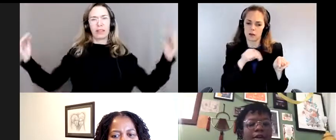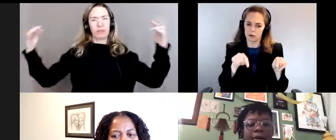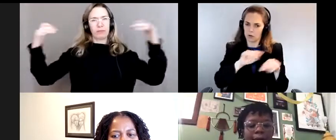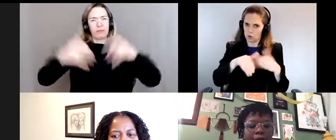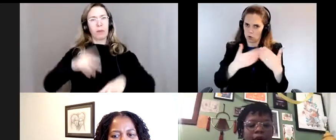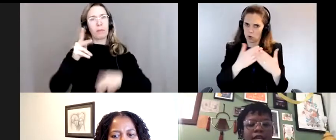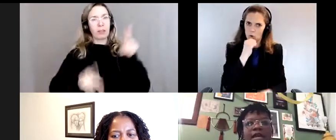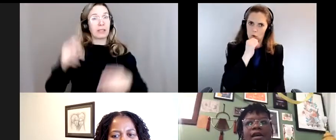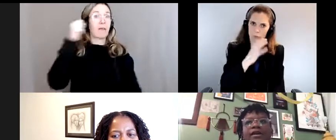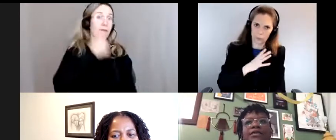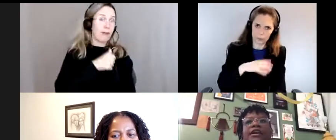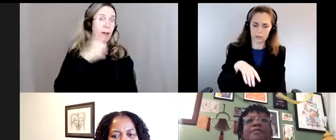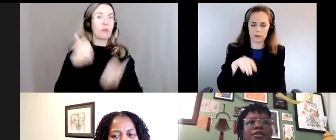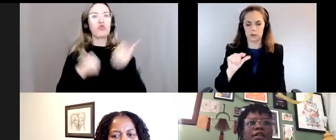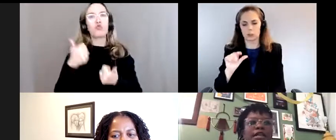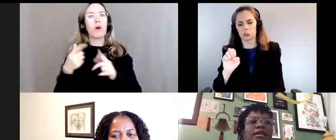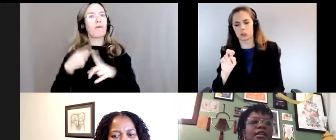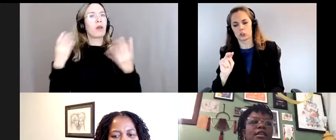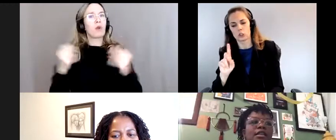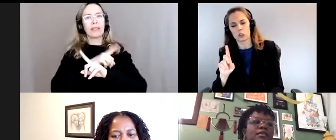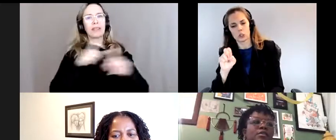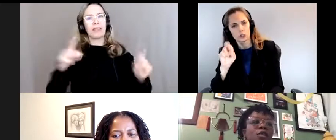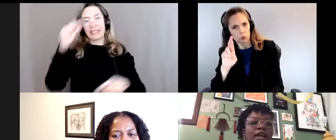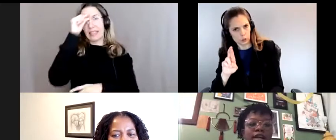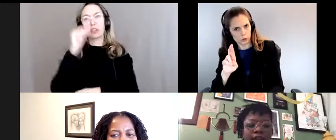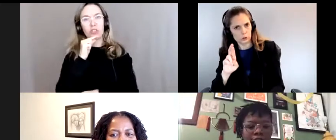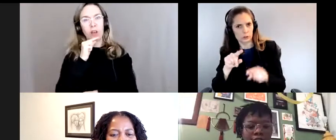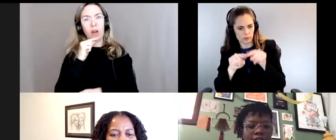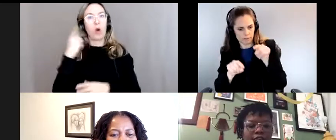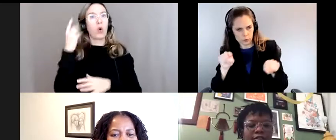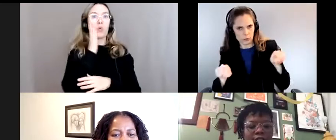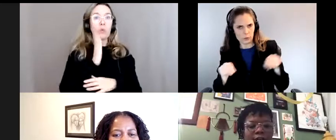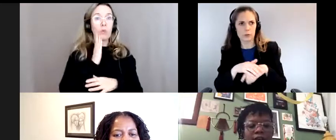sont soit des femmes ou des personnes de la diversité des genres, sont des personnes de couleur.